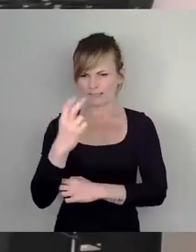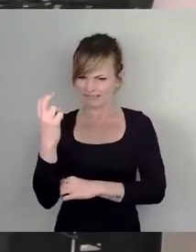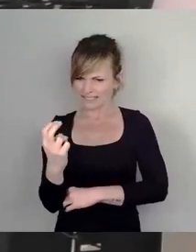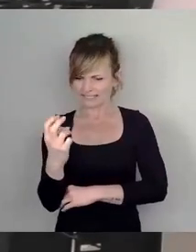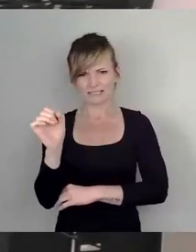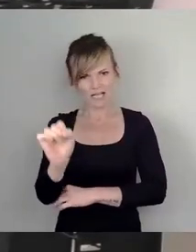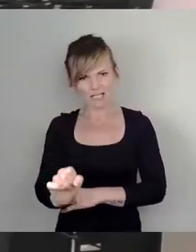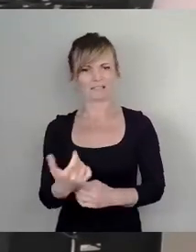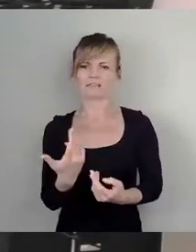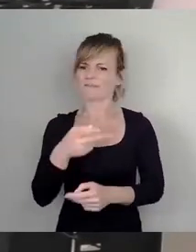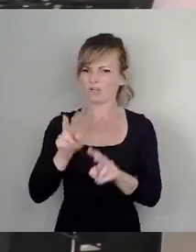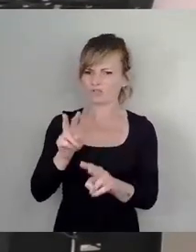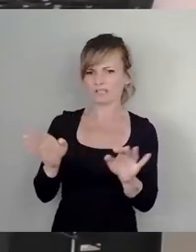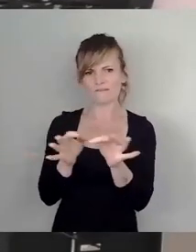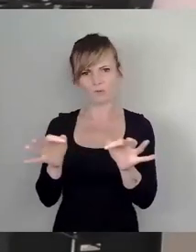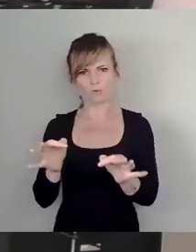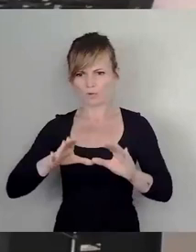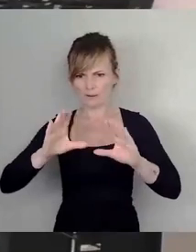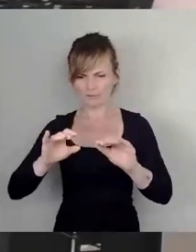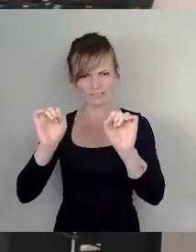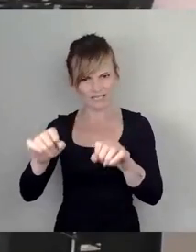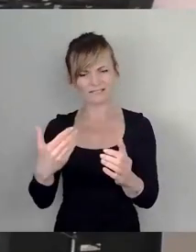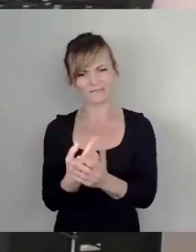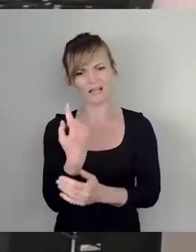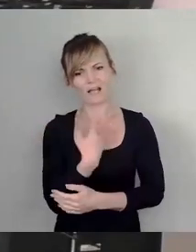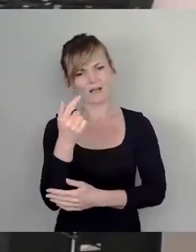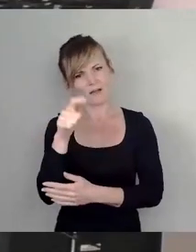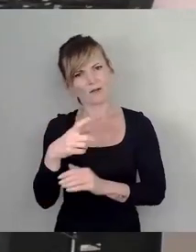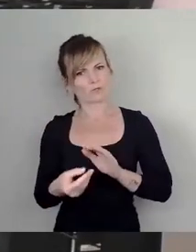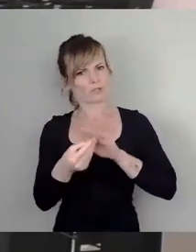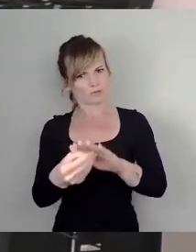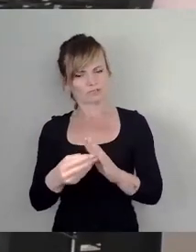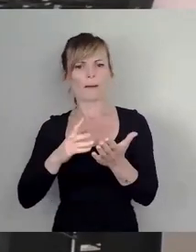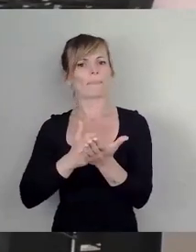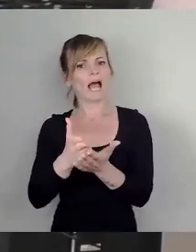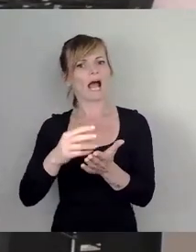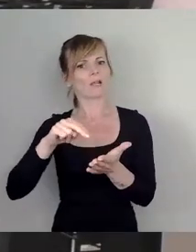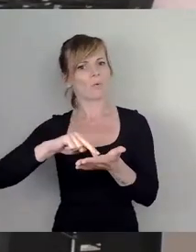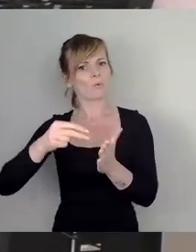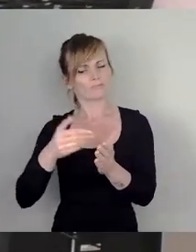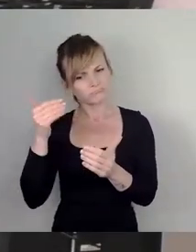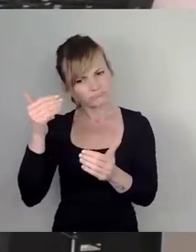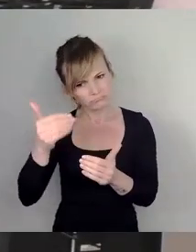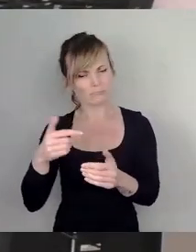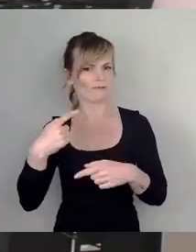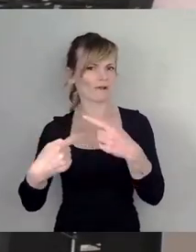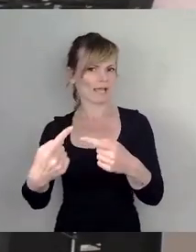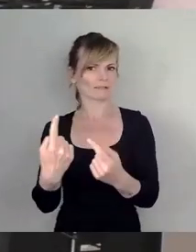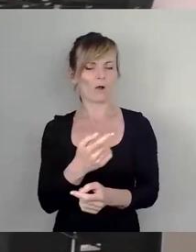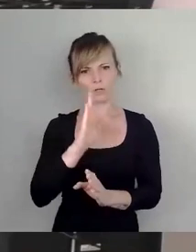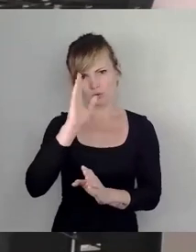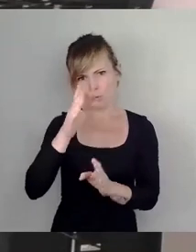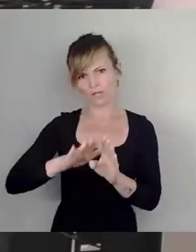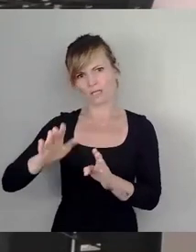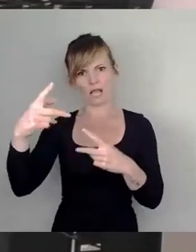Angebot. Und wir unterstützen, dass die Planung fortgesetzt wird, auch nördlich in dem Abschnitt. Und ich finde, es ist jetzt